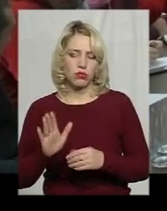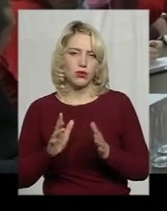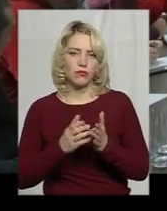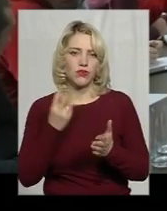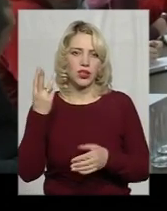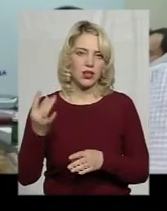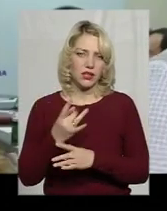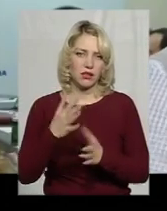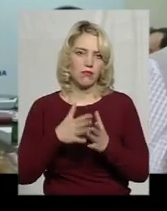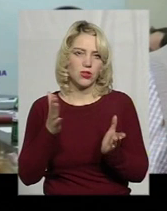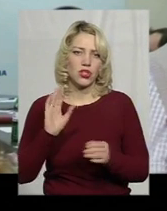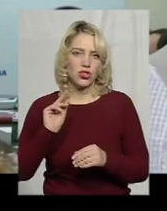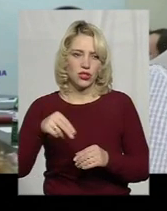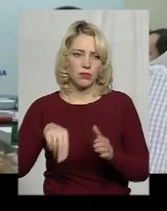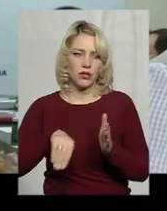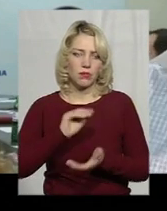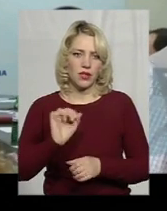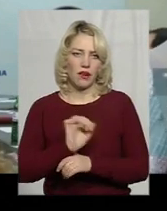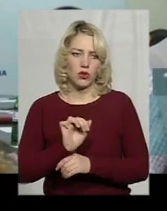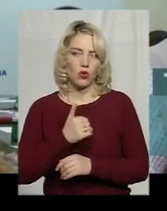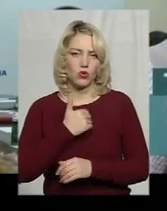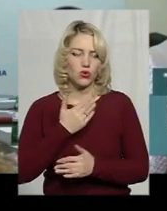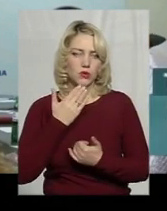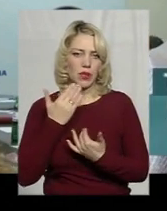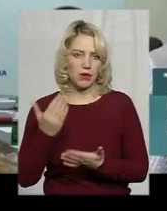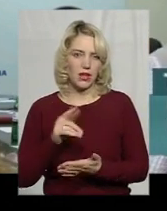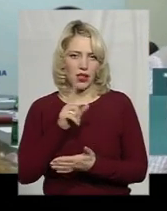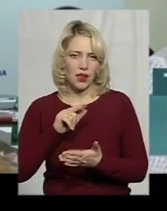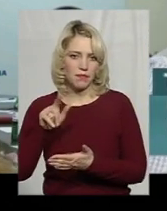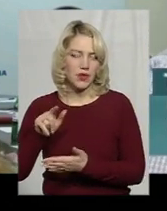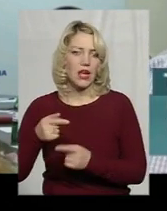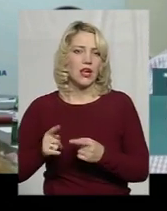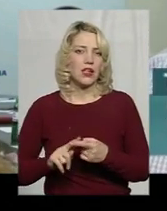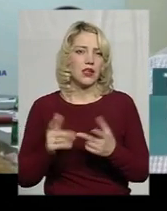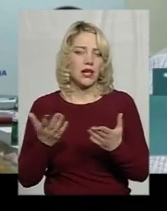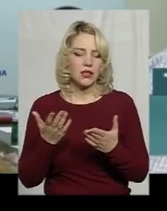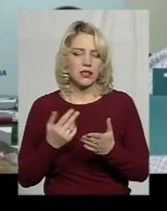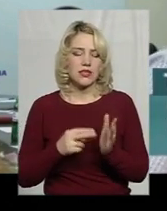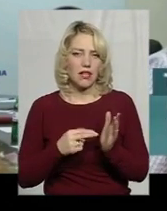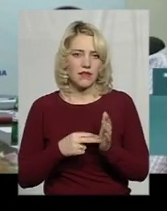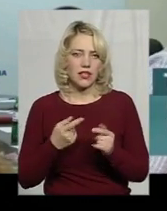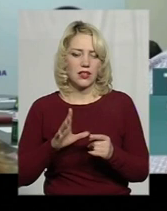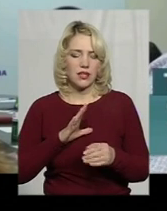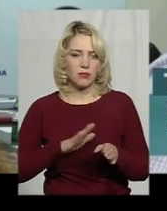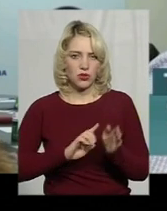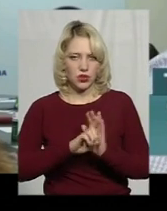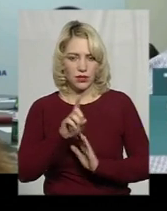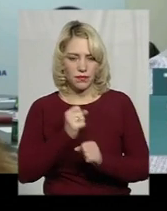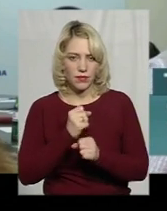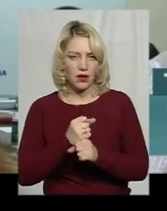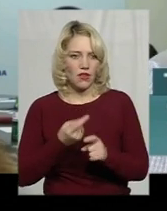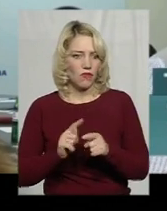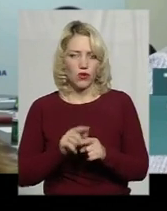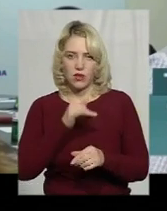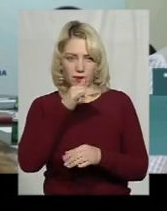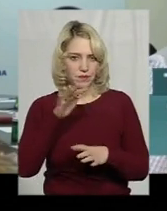придбання автівки. Хочу задати декілька питань, тому що ті ставки, які набули чинності, наразі вони є